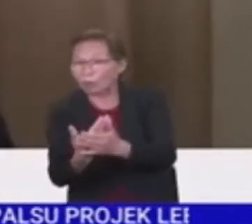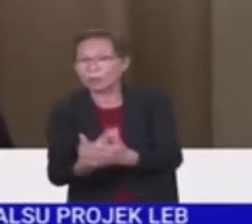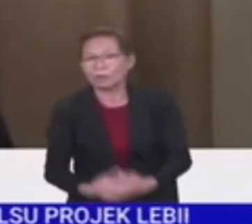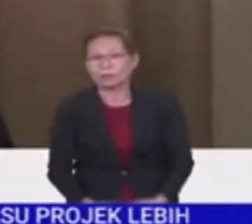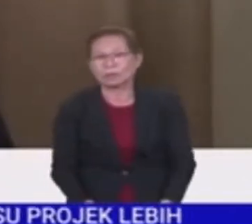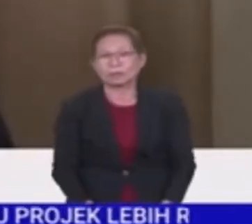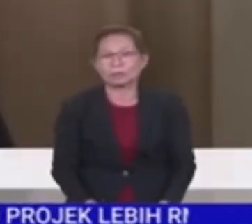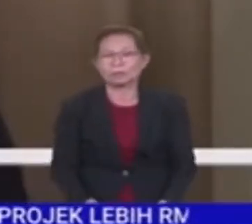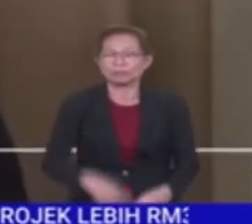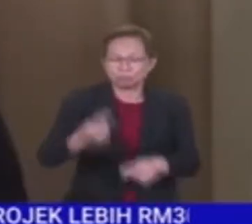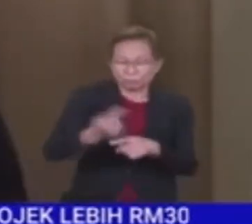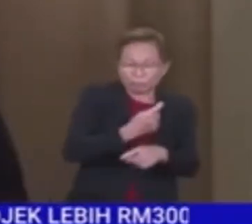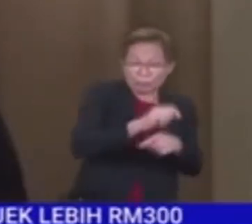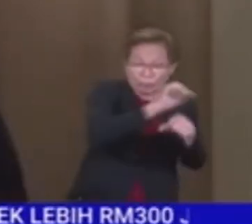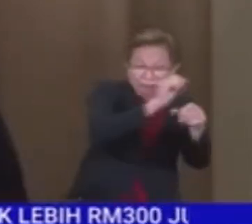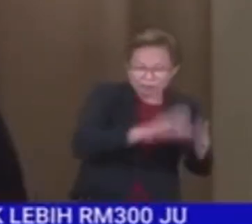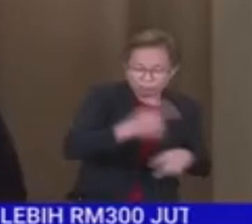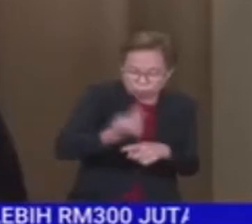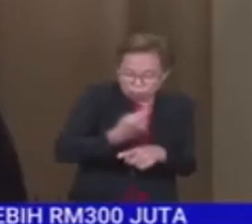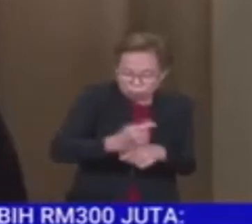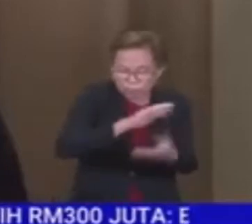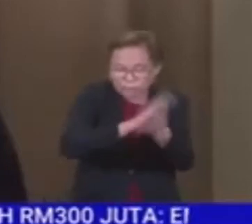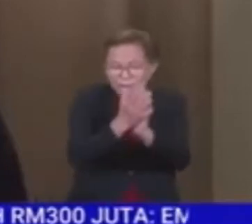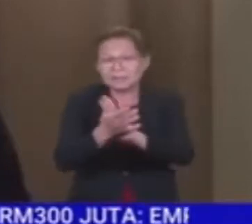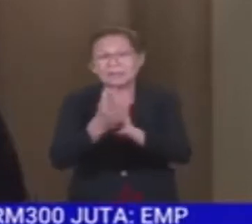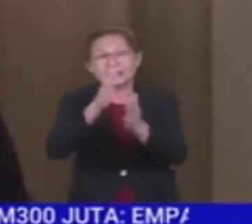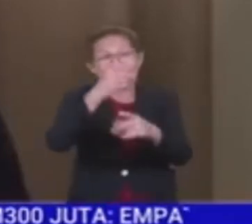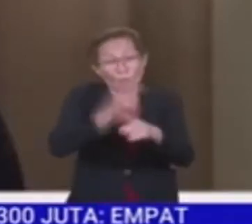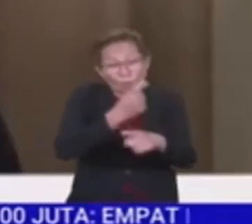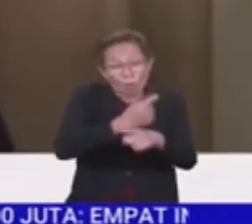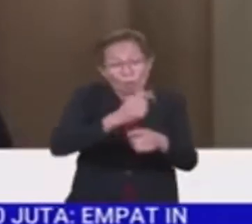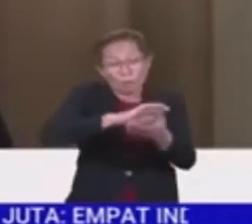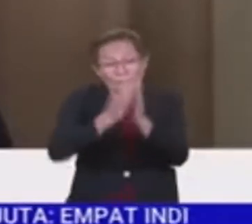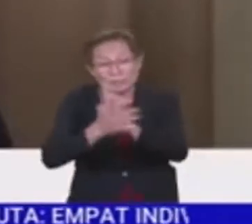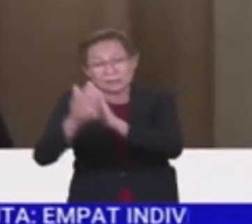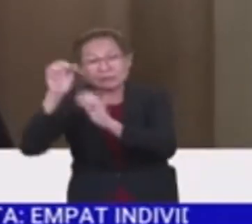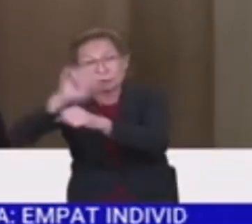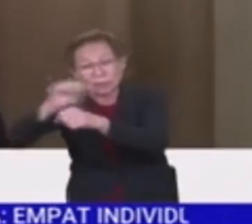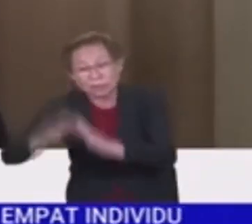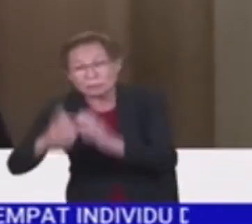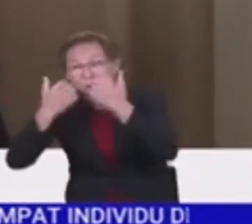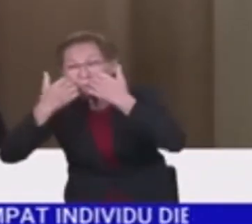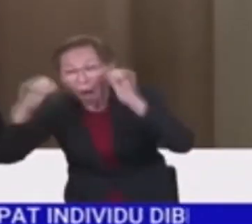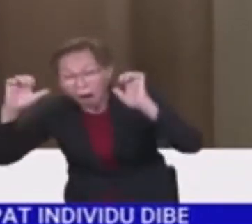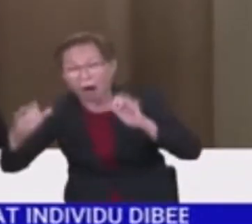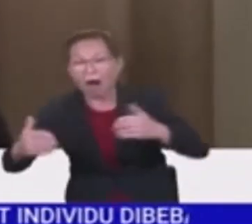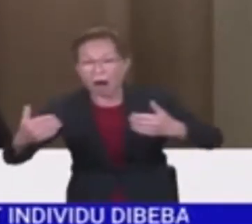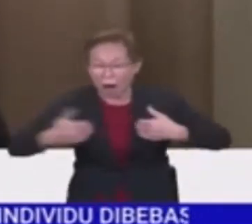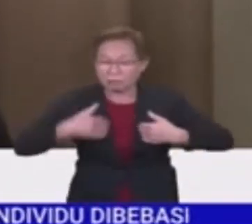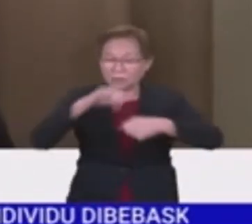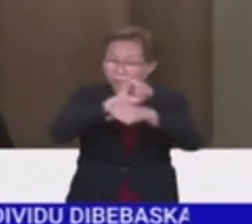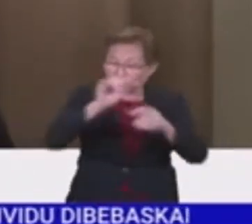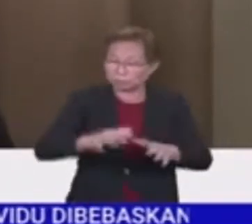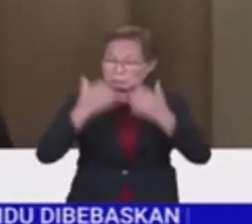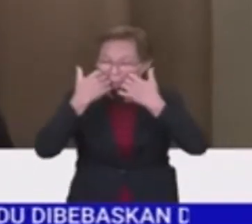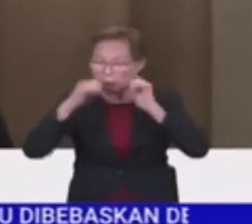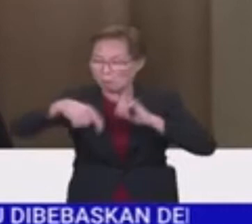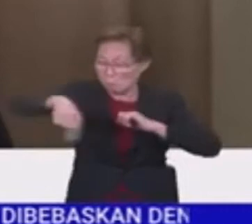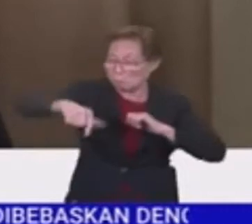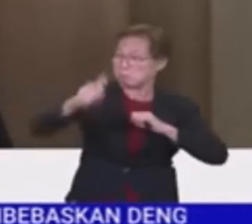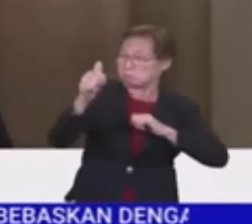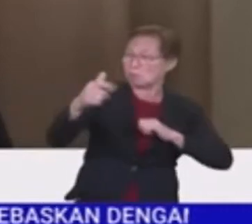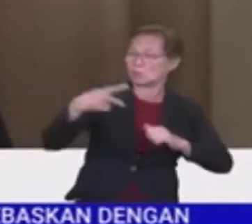melatihkan mereka untuk menjadi tenaga mahir dan dengan adanya tenaga mahir yang berkualiti,